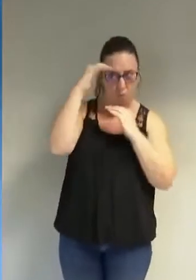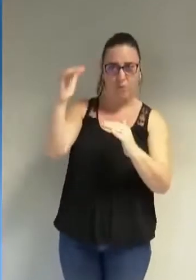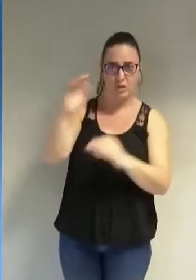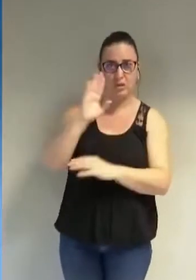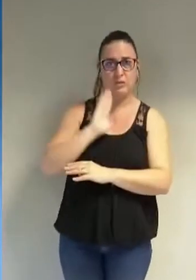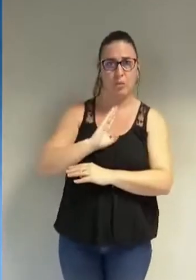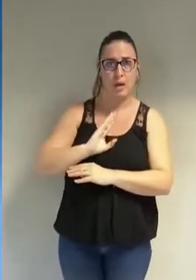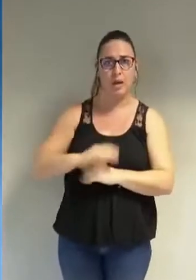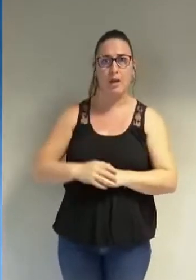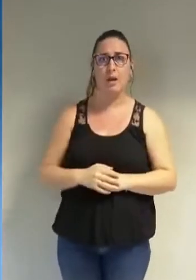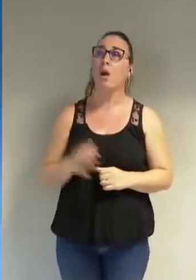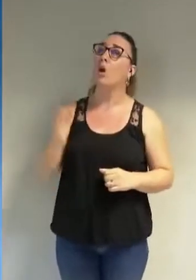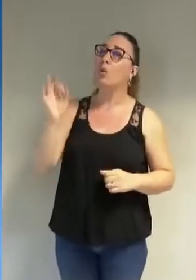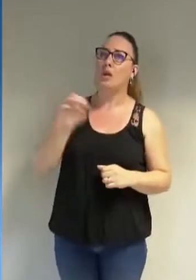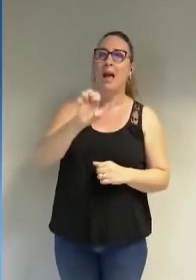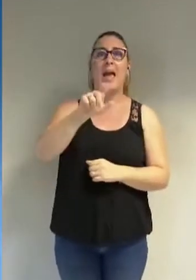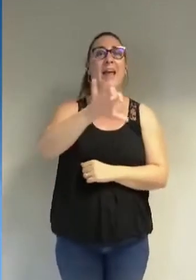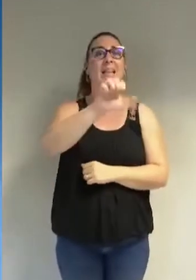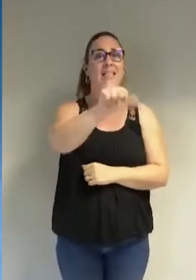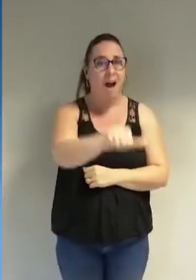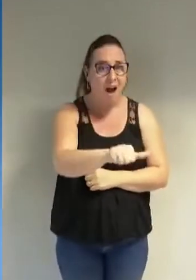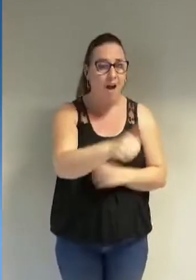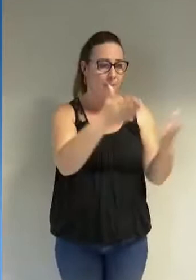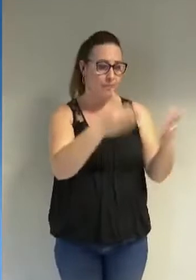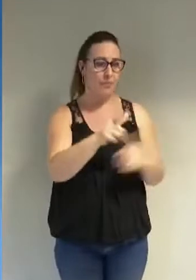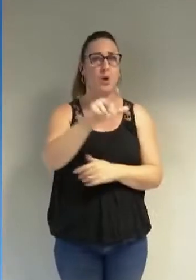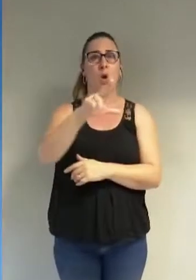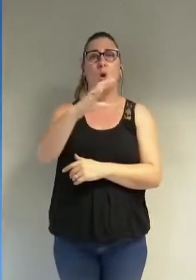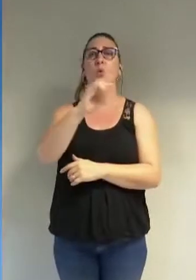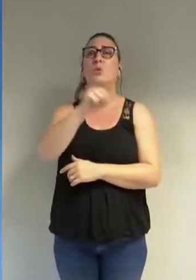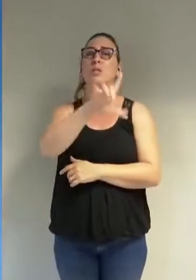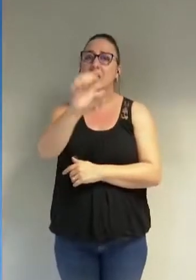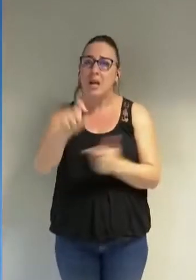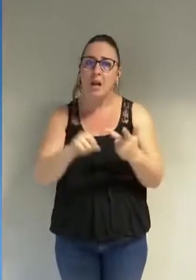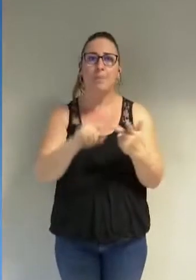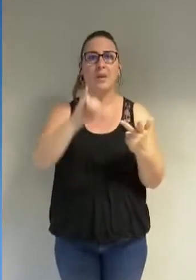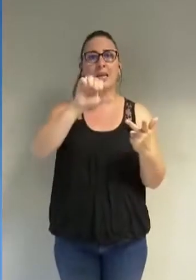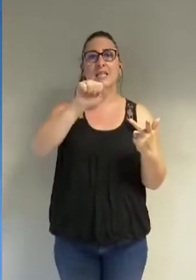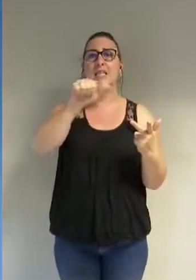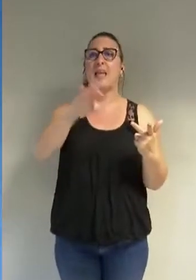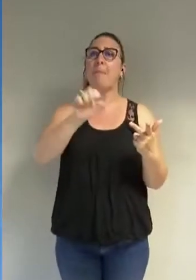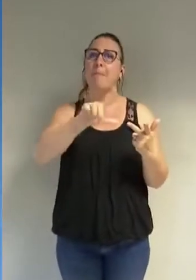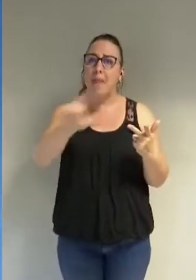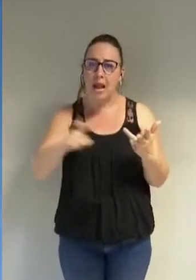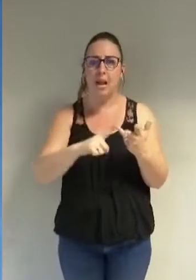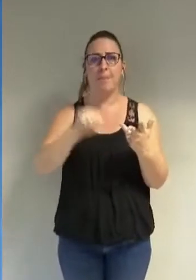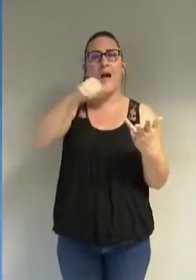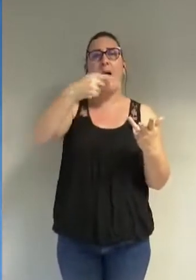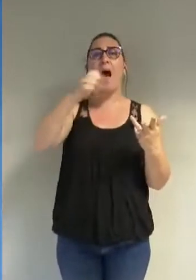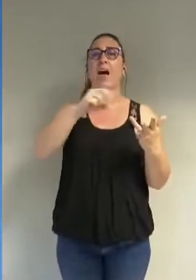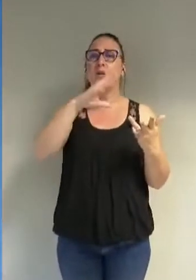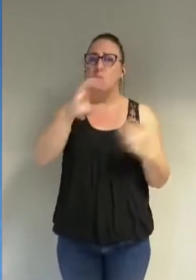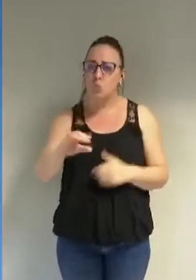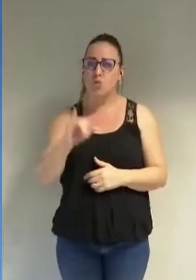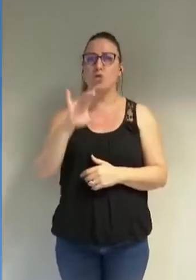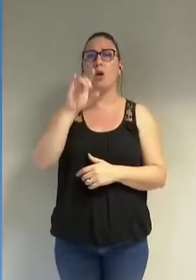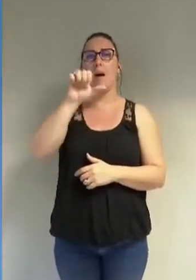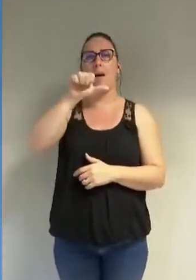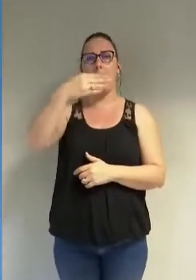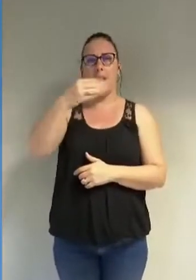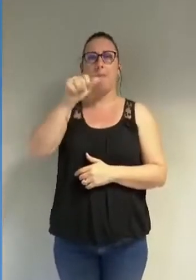Elisa Lucille Isabelle Anouche Margot